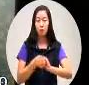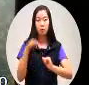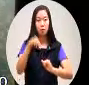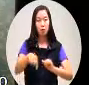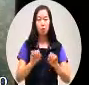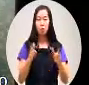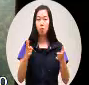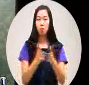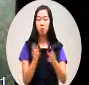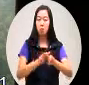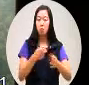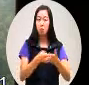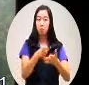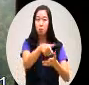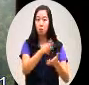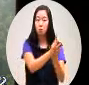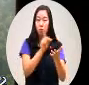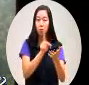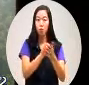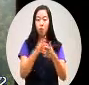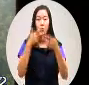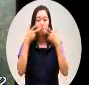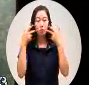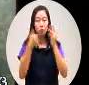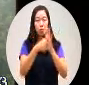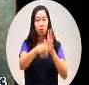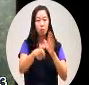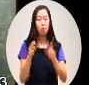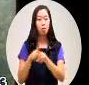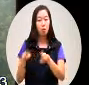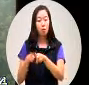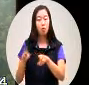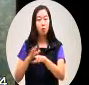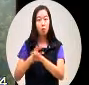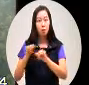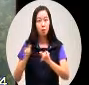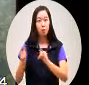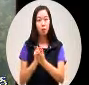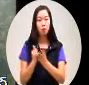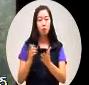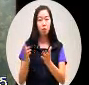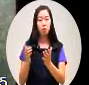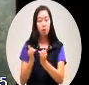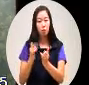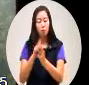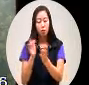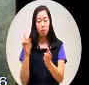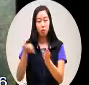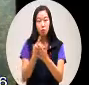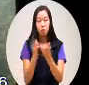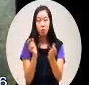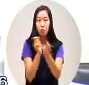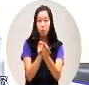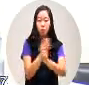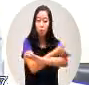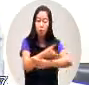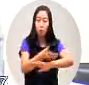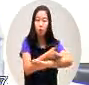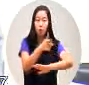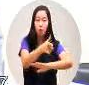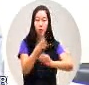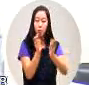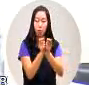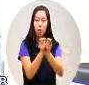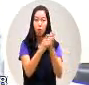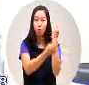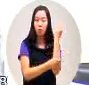不是只有原住民呢我们平地的朋友相信他的土地只要靠近河床五十到